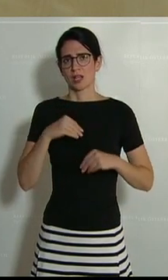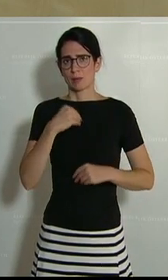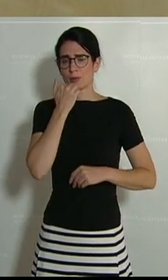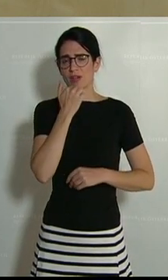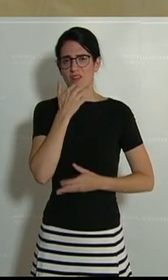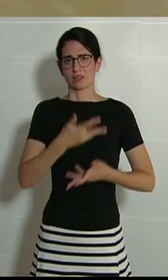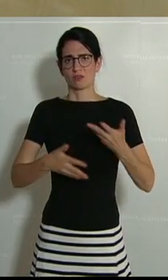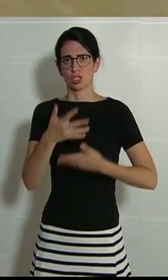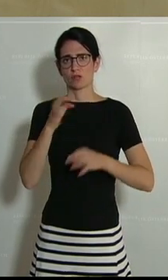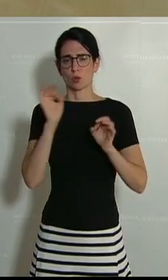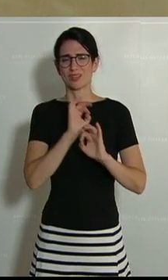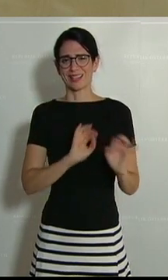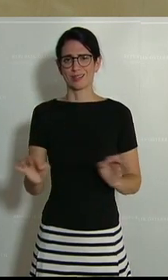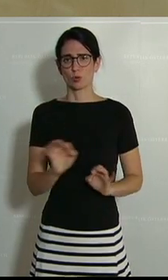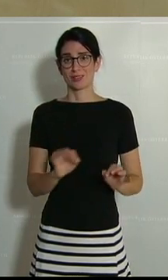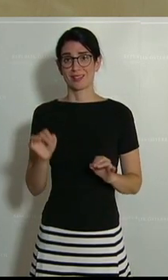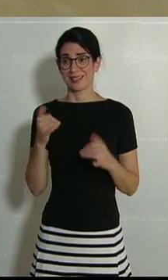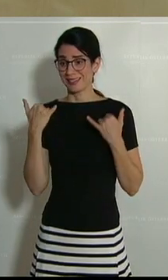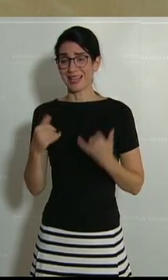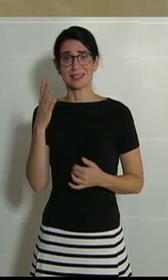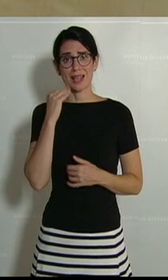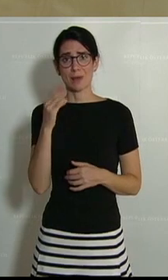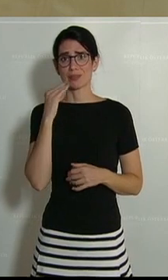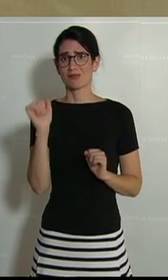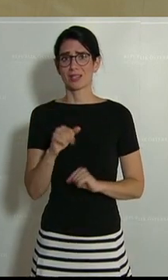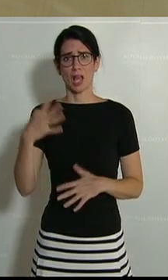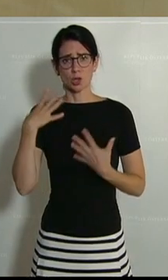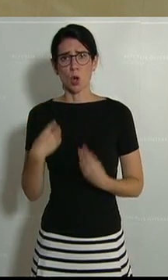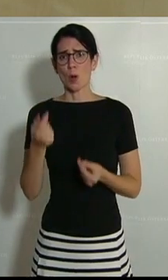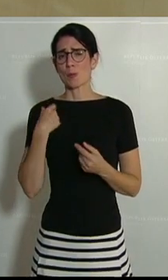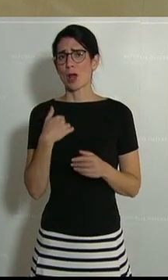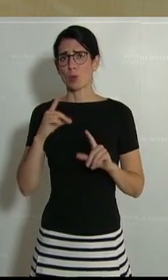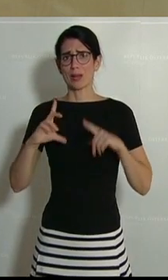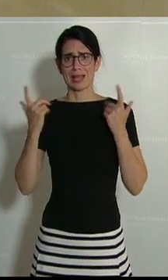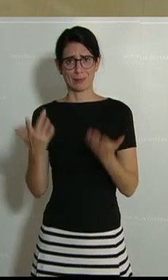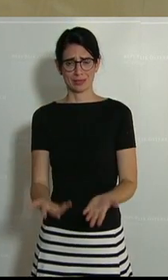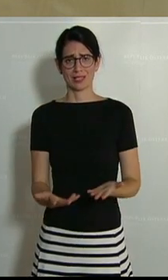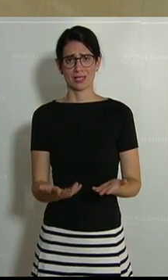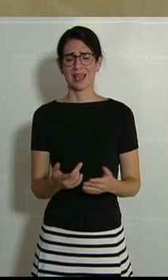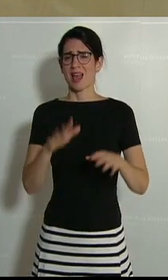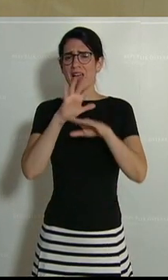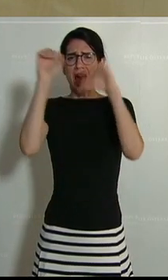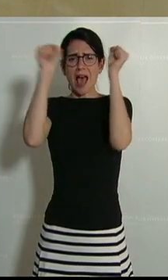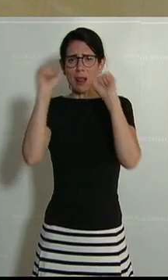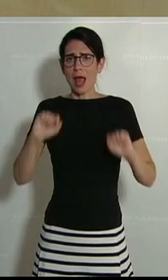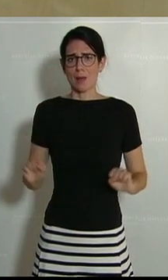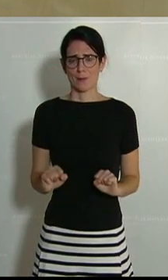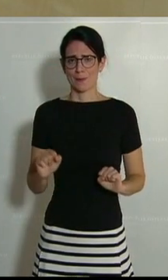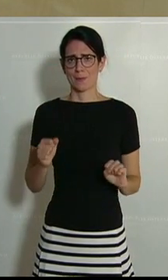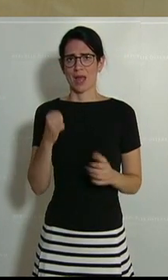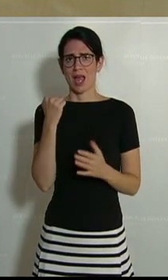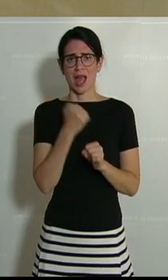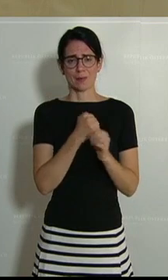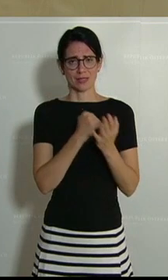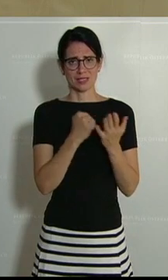Privatwirtschaft oder die Industrie das jetzt noch über die Bühne bringen soll. Und alle Alarmzeichen, sowohl vom